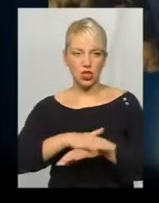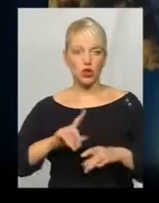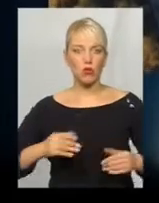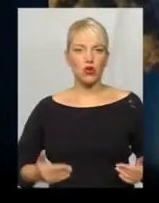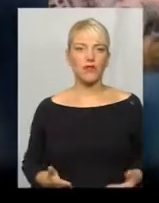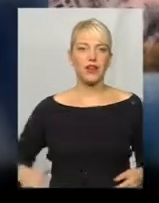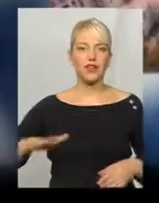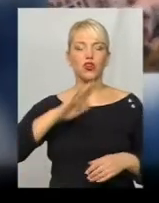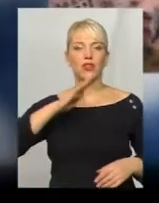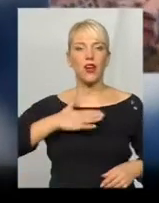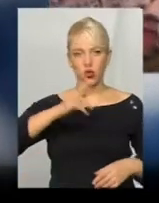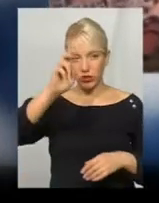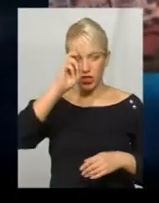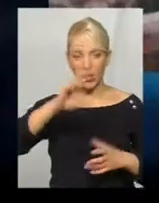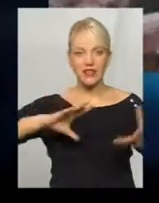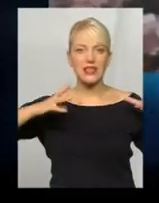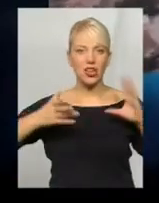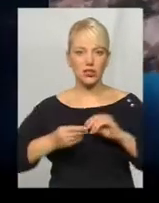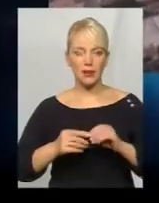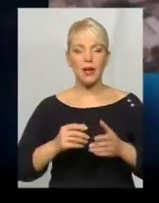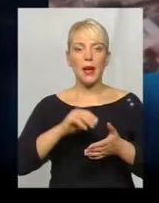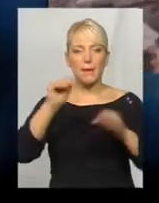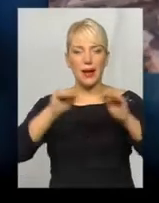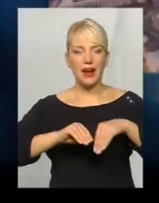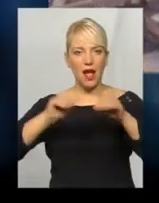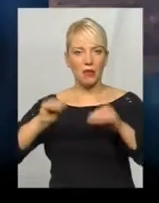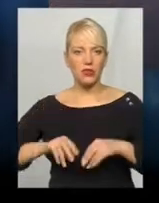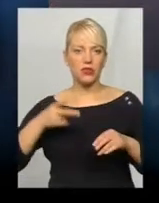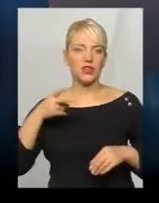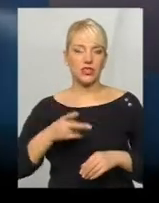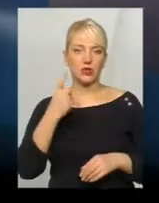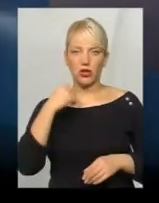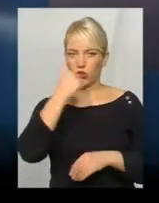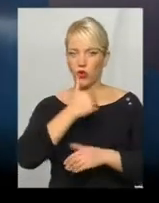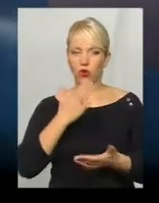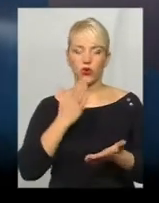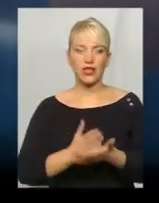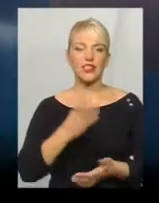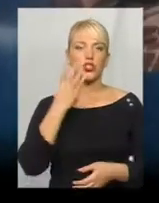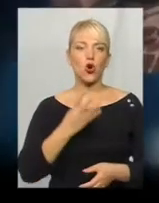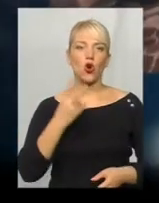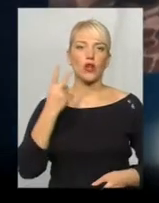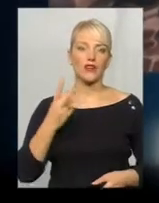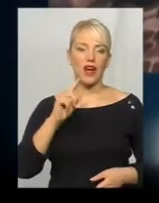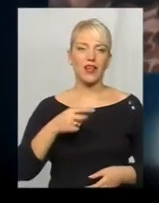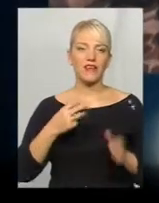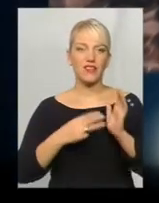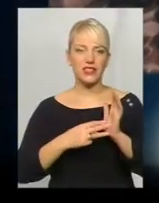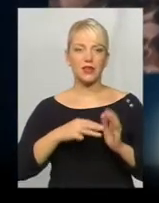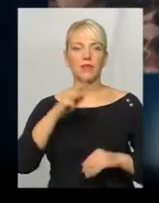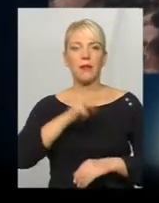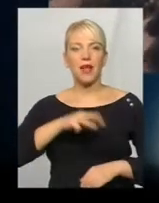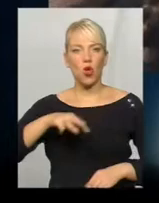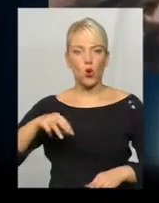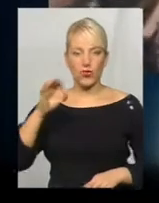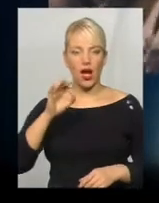території нашої держави, за результатами перепису 2001 року склала 42,8 мільйона